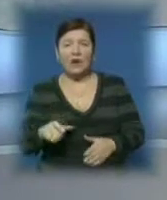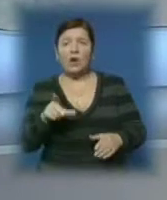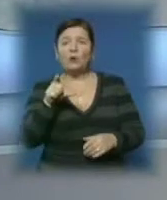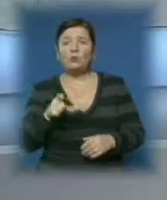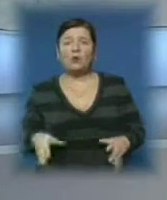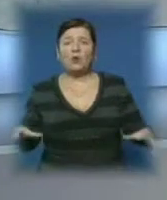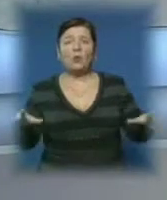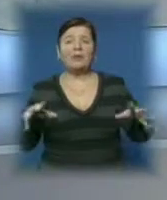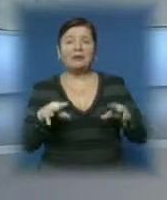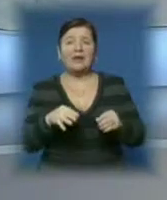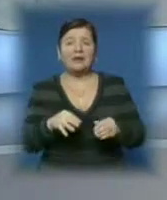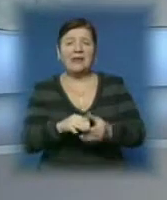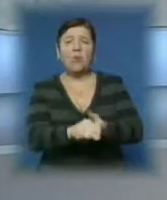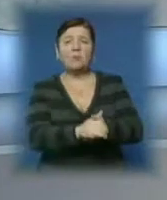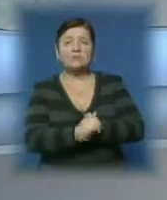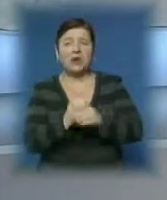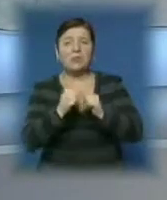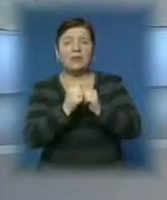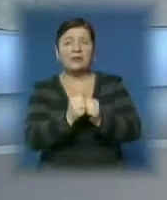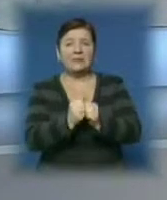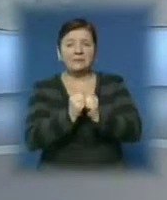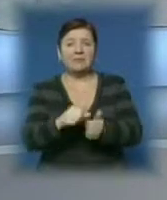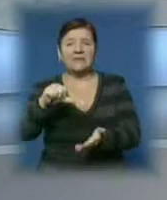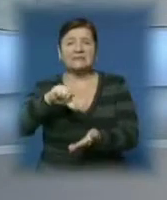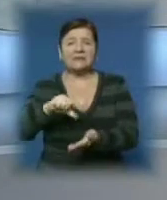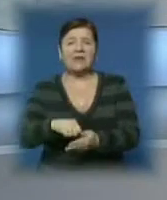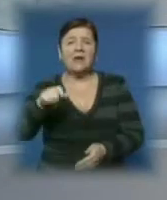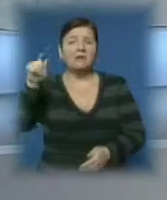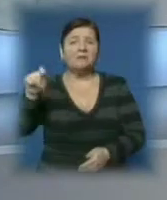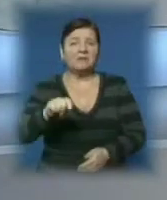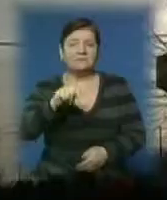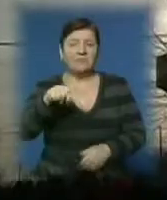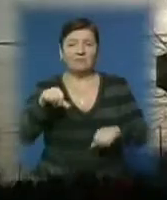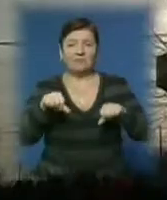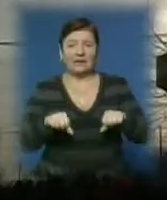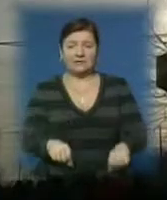спільна молитва, а також натхнені звернення від представників духовенства і влади.